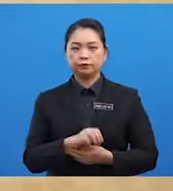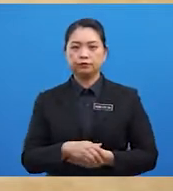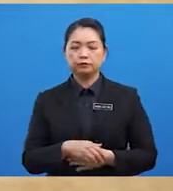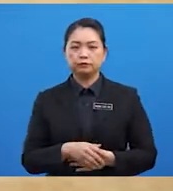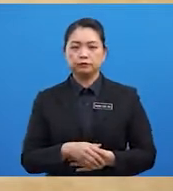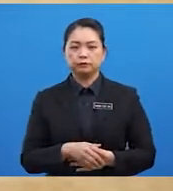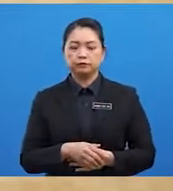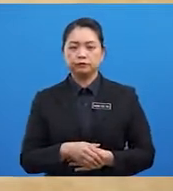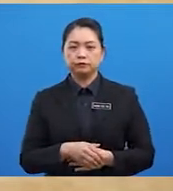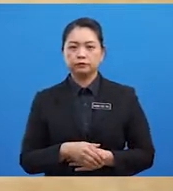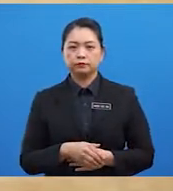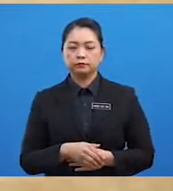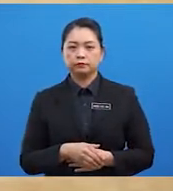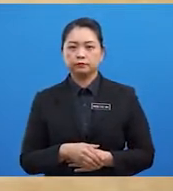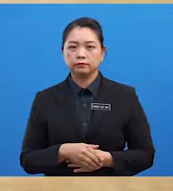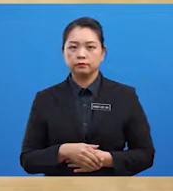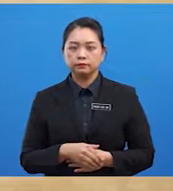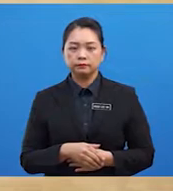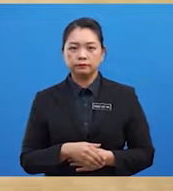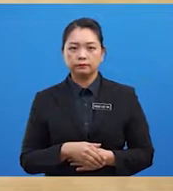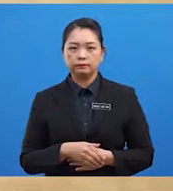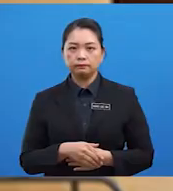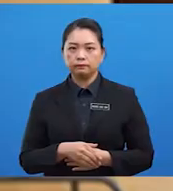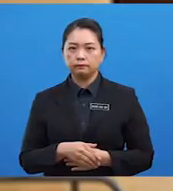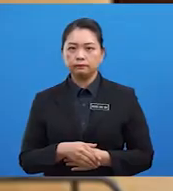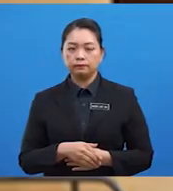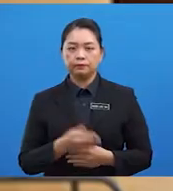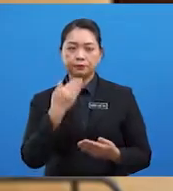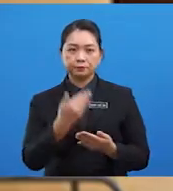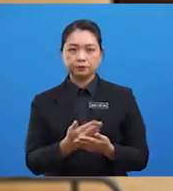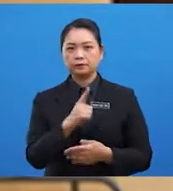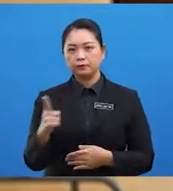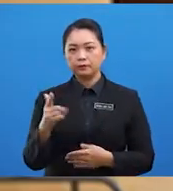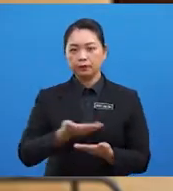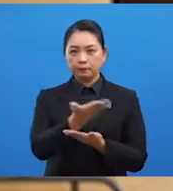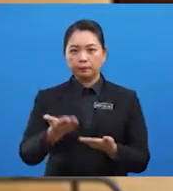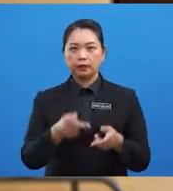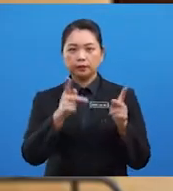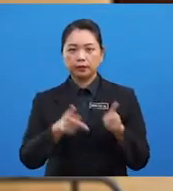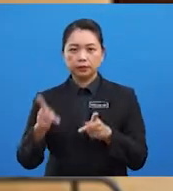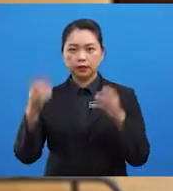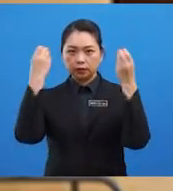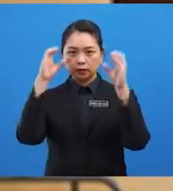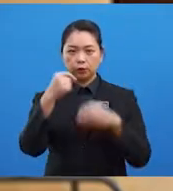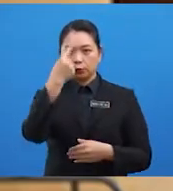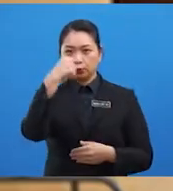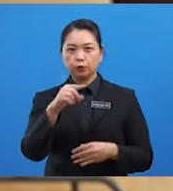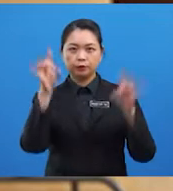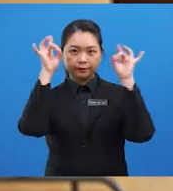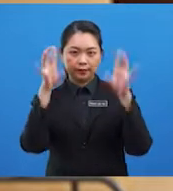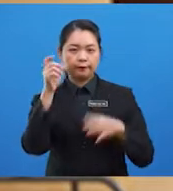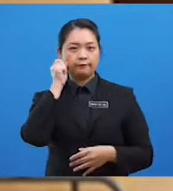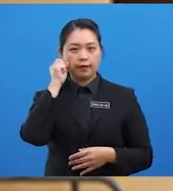tokoh-tokoh pelayar dari dunia barat baiklah para pelajar cikgu untuk menguji